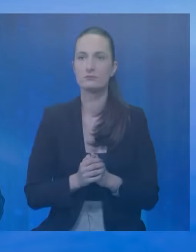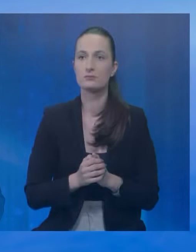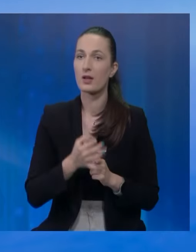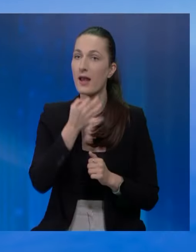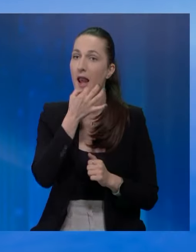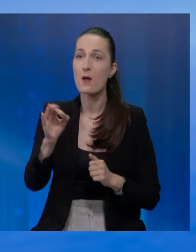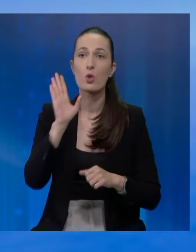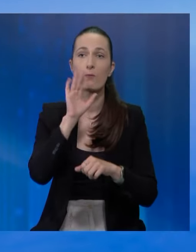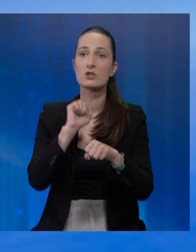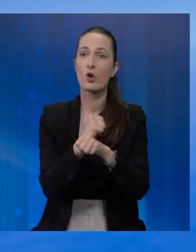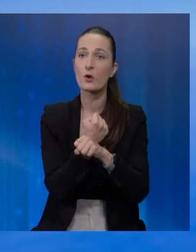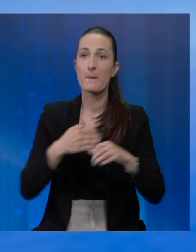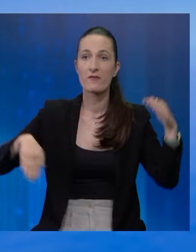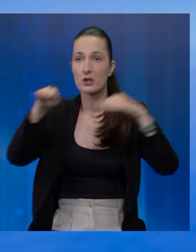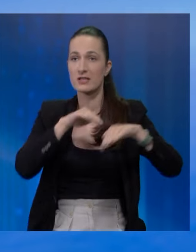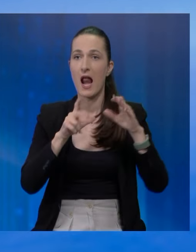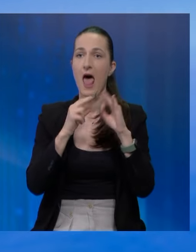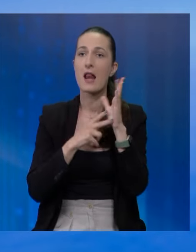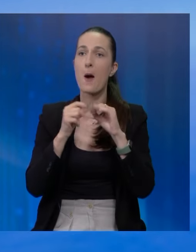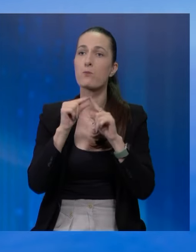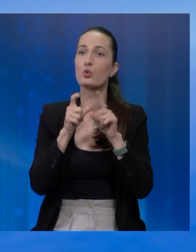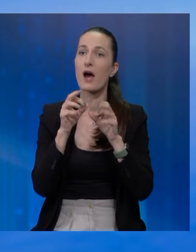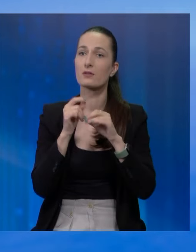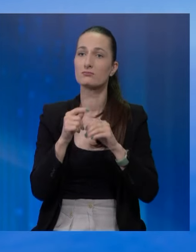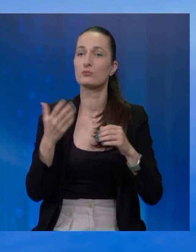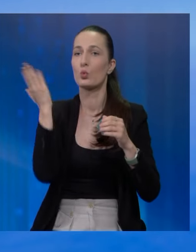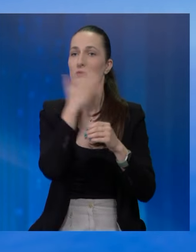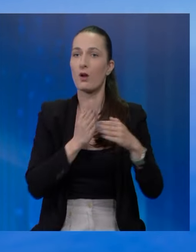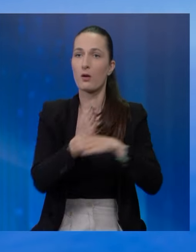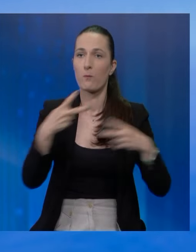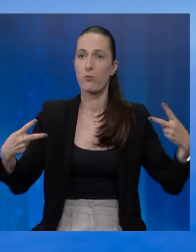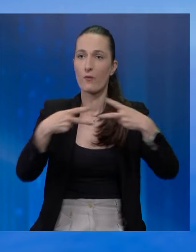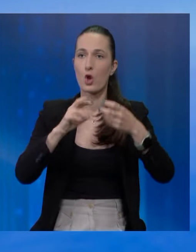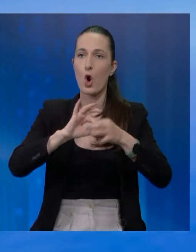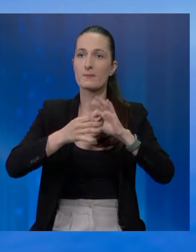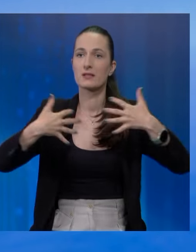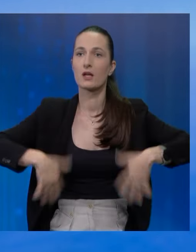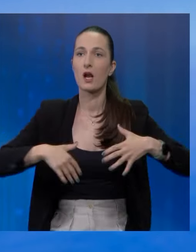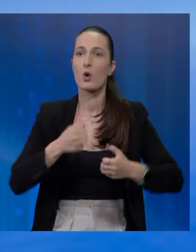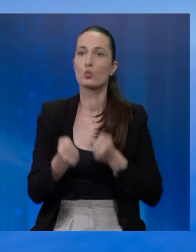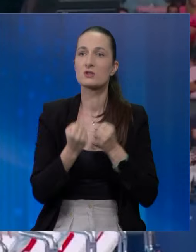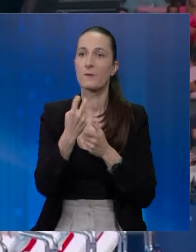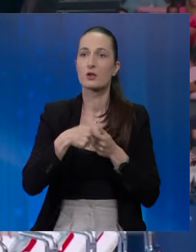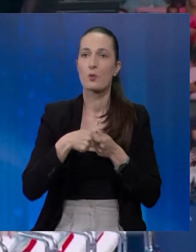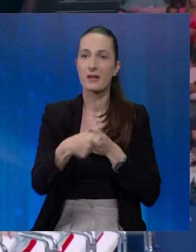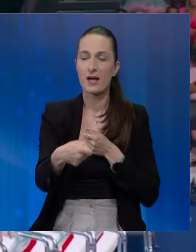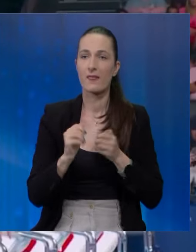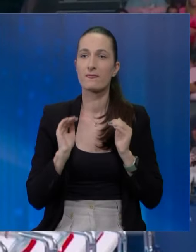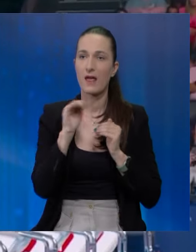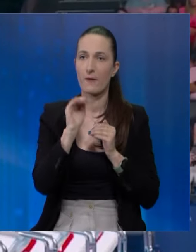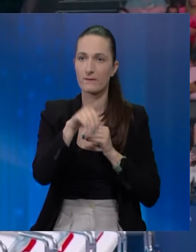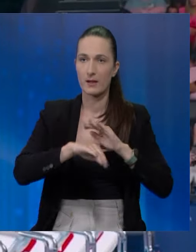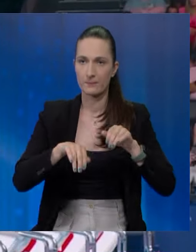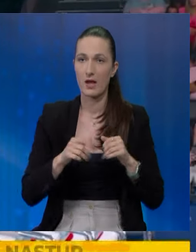Najbolja bosansko-hercegovačka plivačica Lana Pudar plasirala se u polufinale olimpijskih igara u utrci na 200 metara